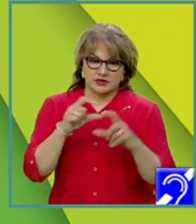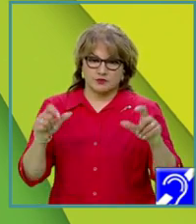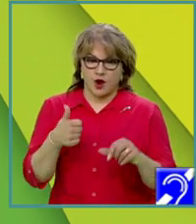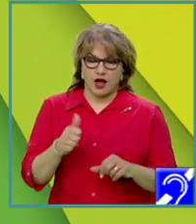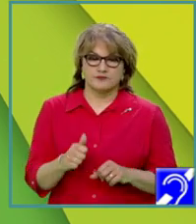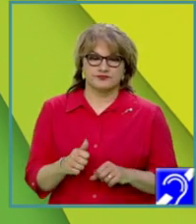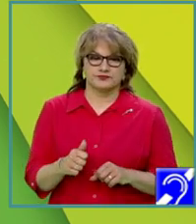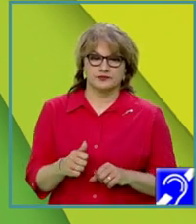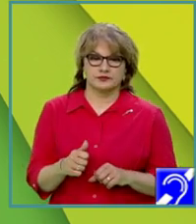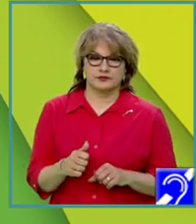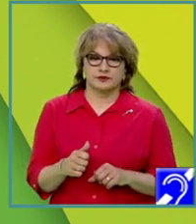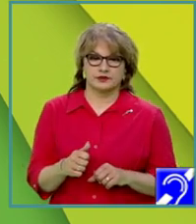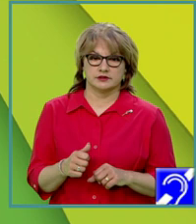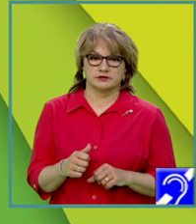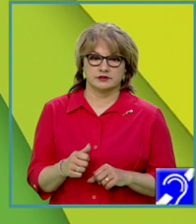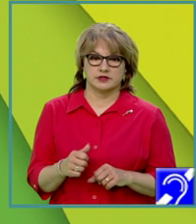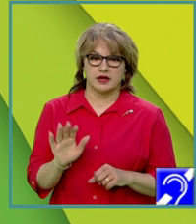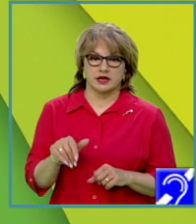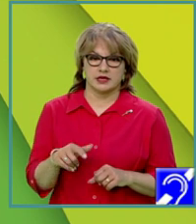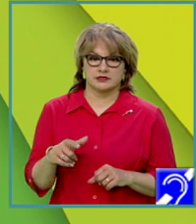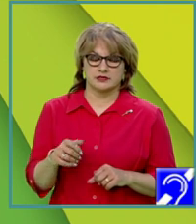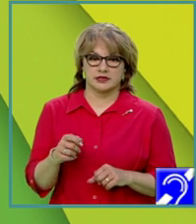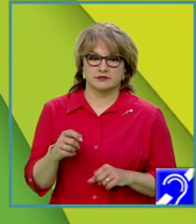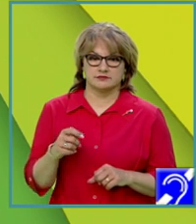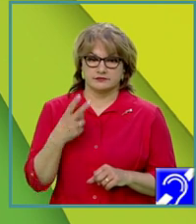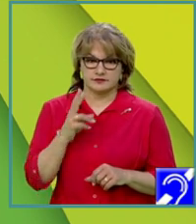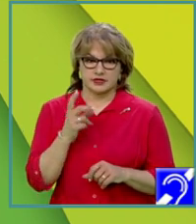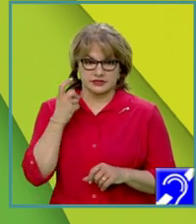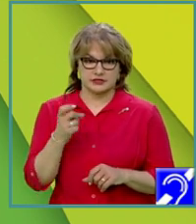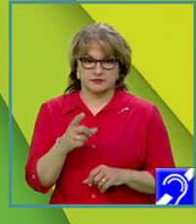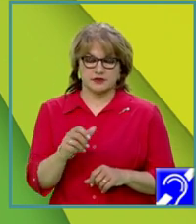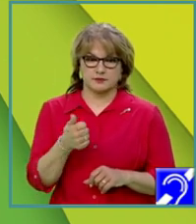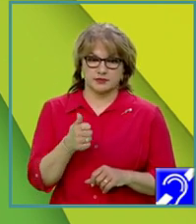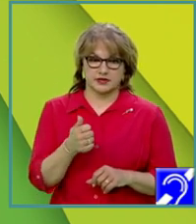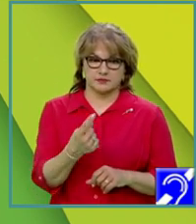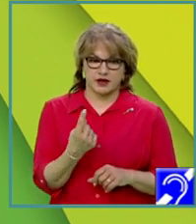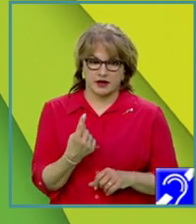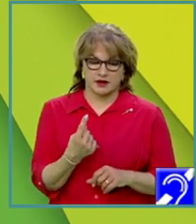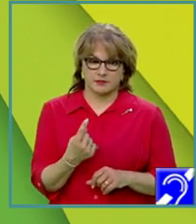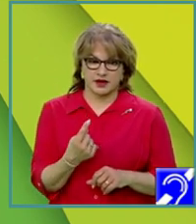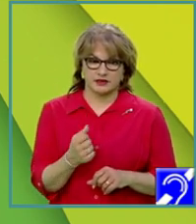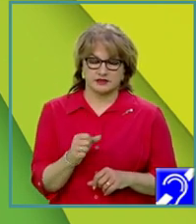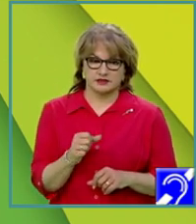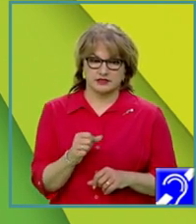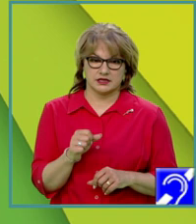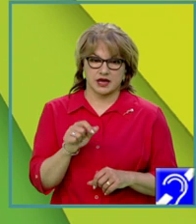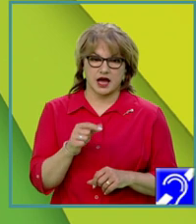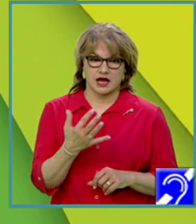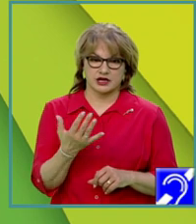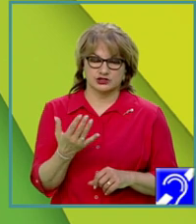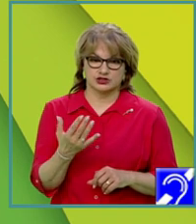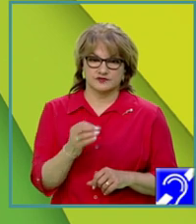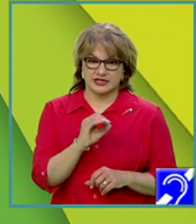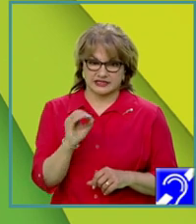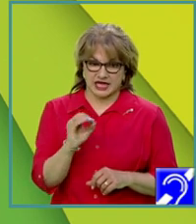tablou A reținem prima apariție a cifrei 0 în